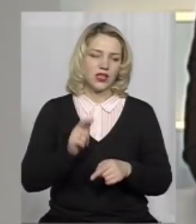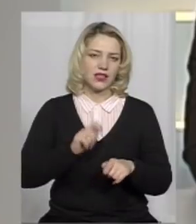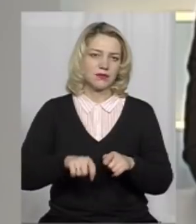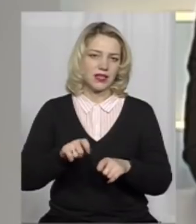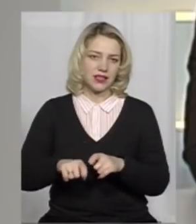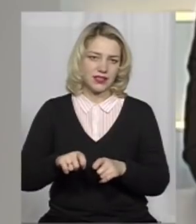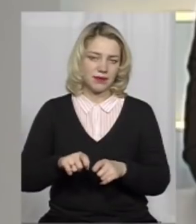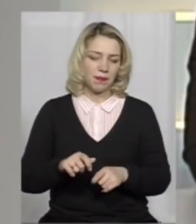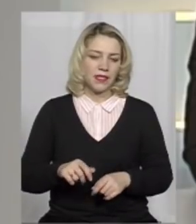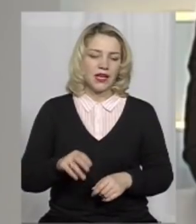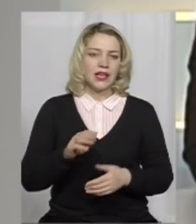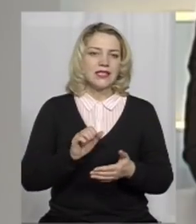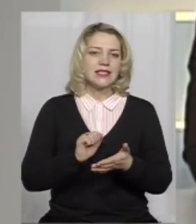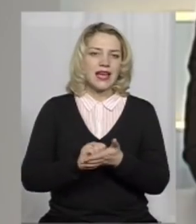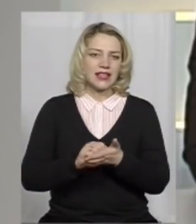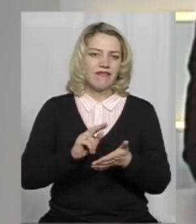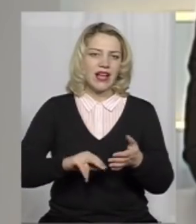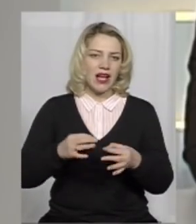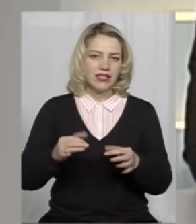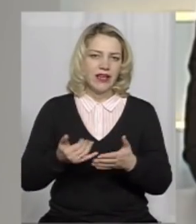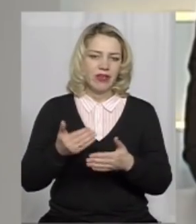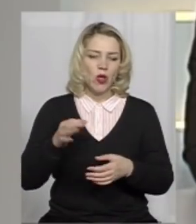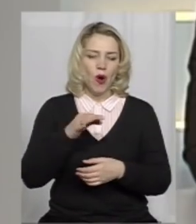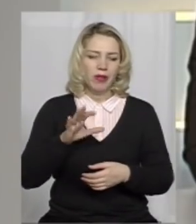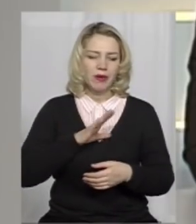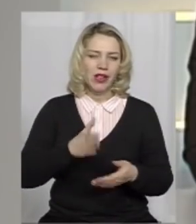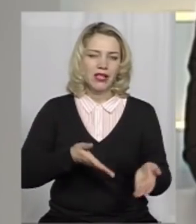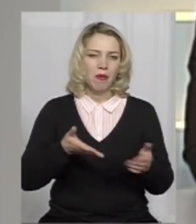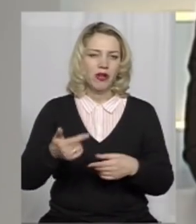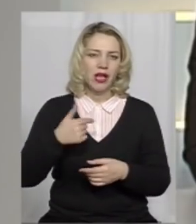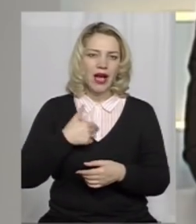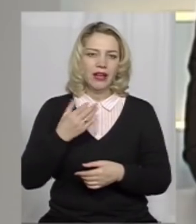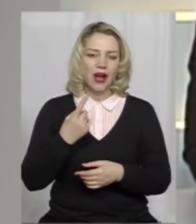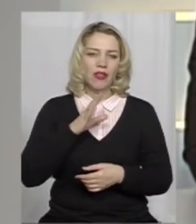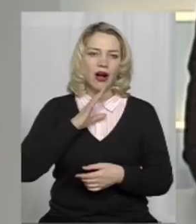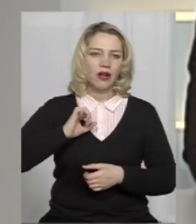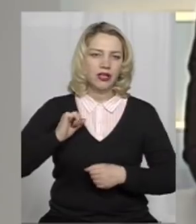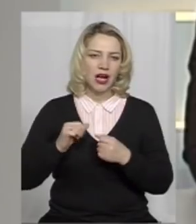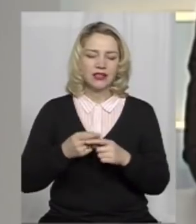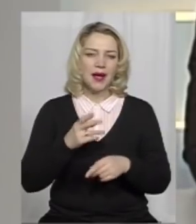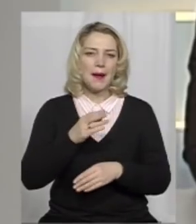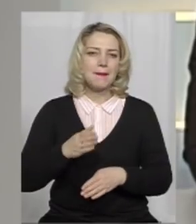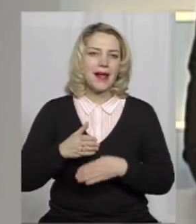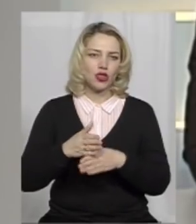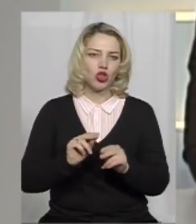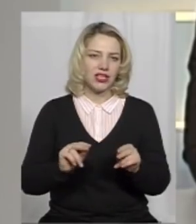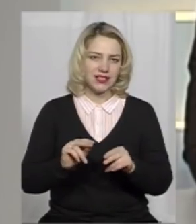експертизі сертифікації. Від області була я запрошена і ще одна колежанка, це методист,